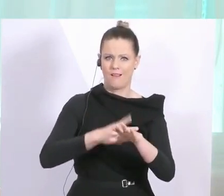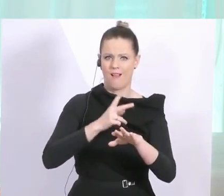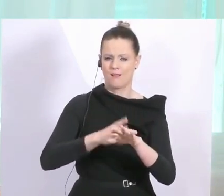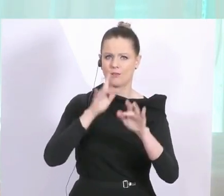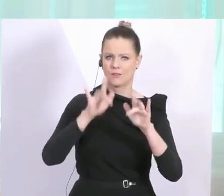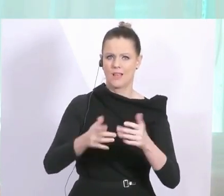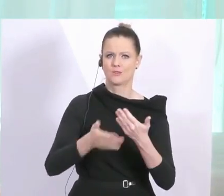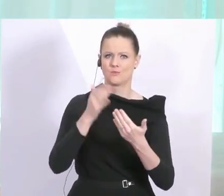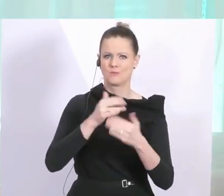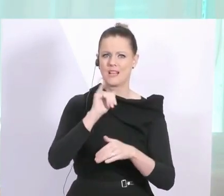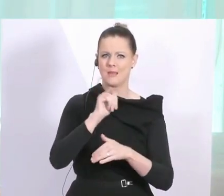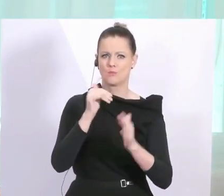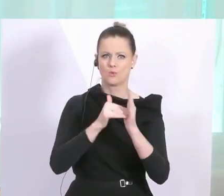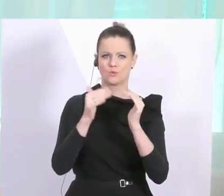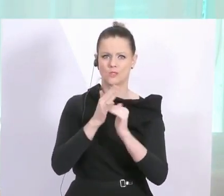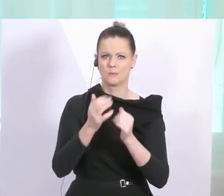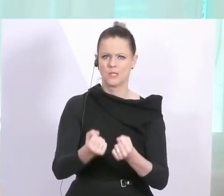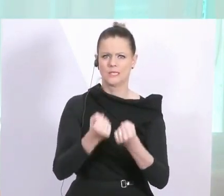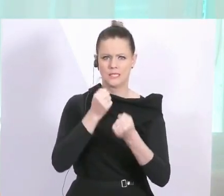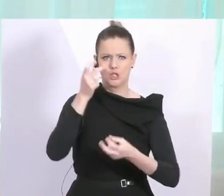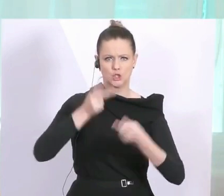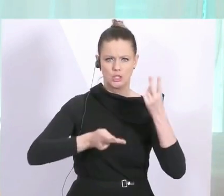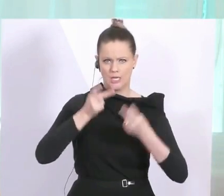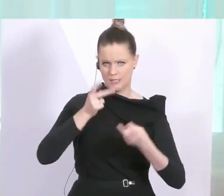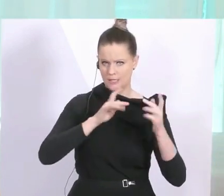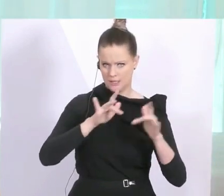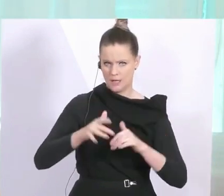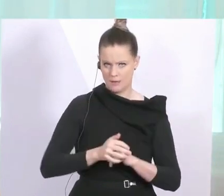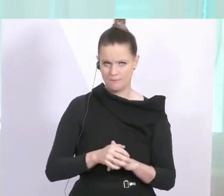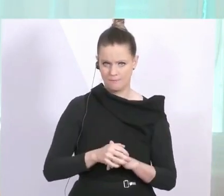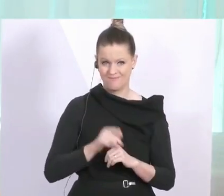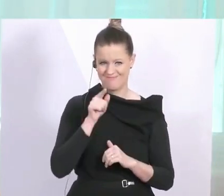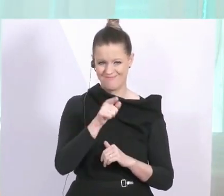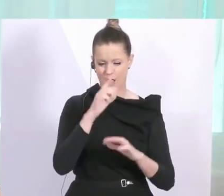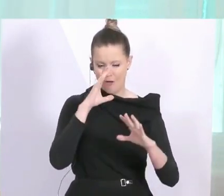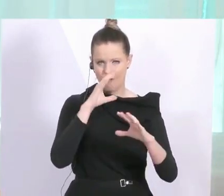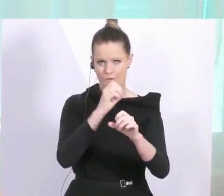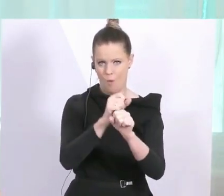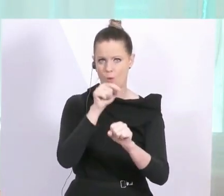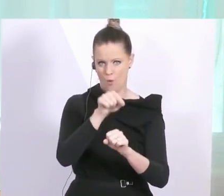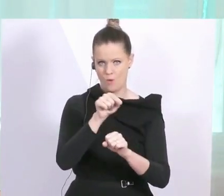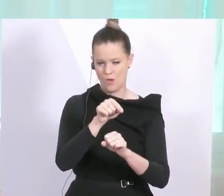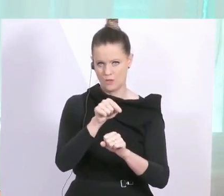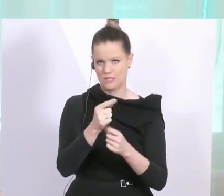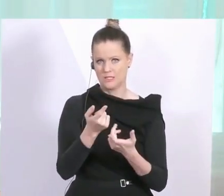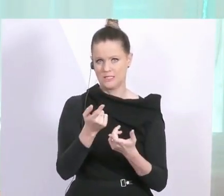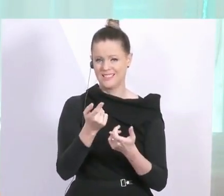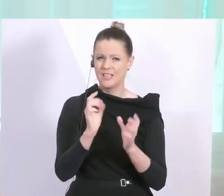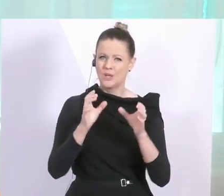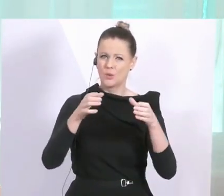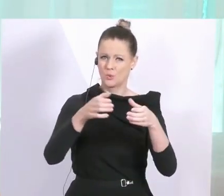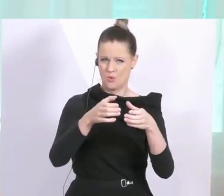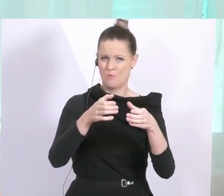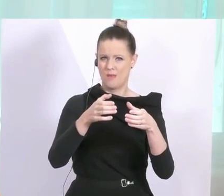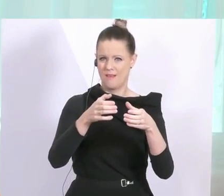Schädigung des Immunsystems haben. Und um die geht es uns jetzt schwerpunktmäßig. Wir wollen diese Gruppe im